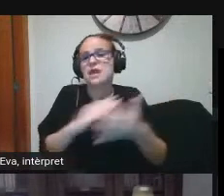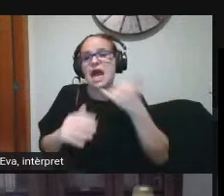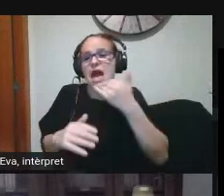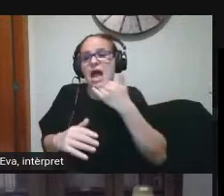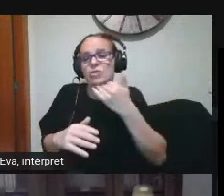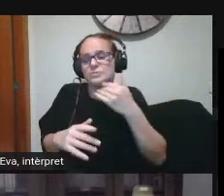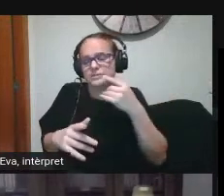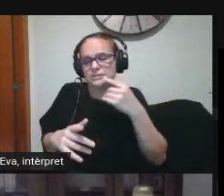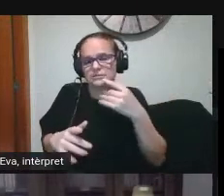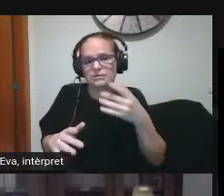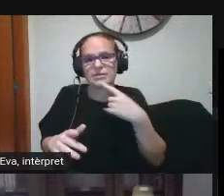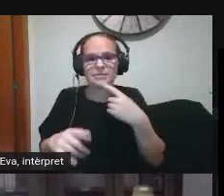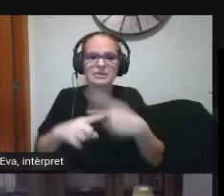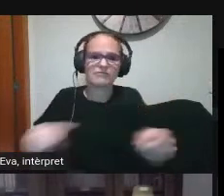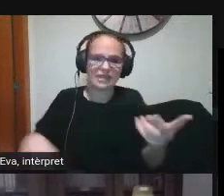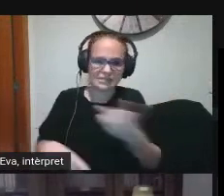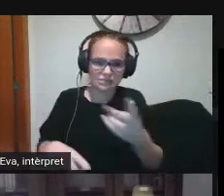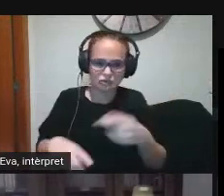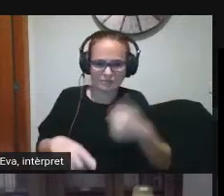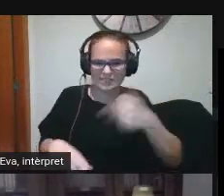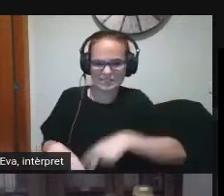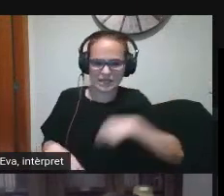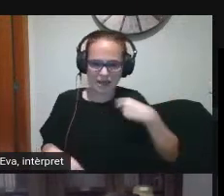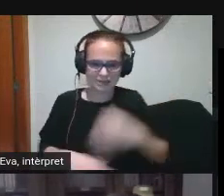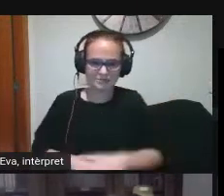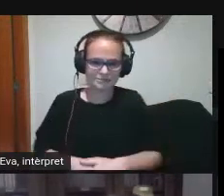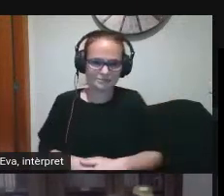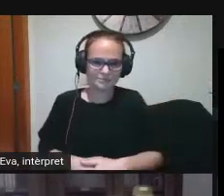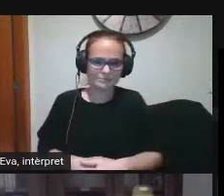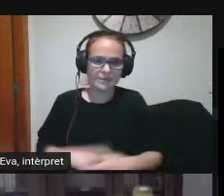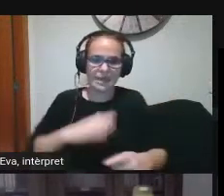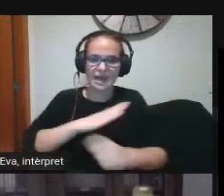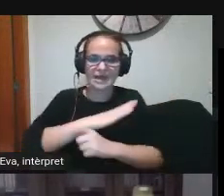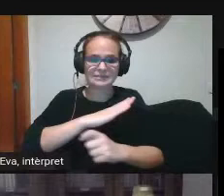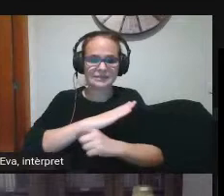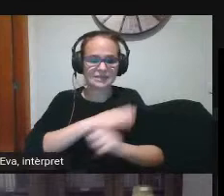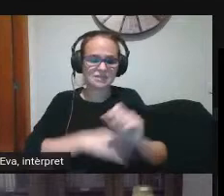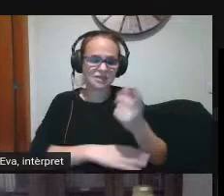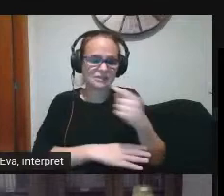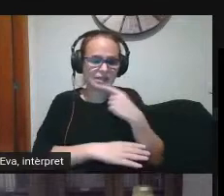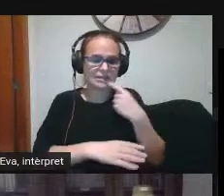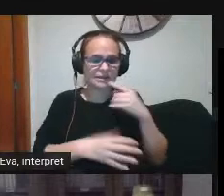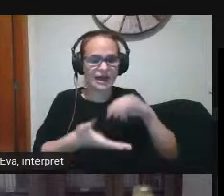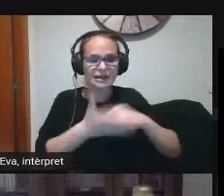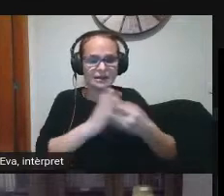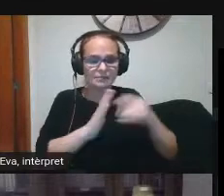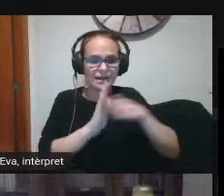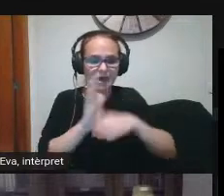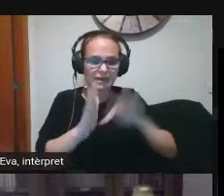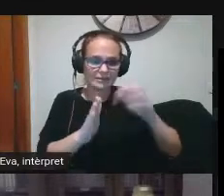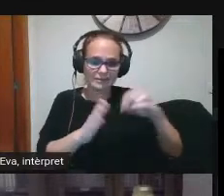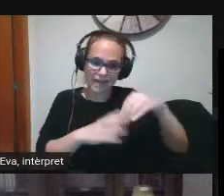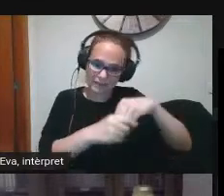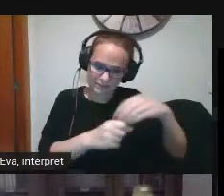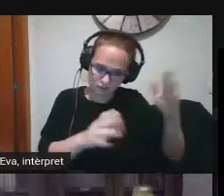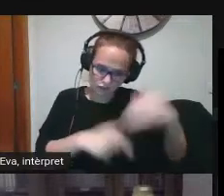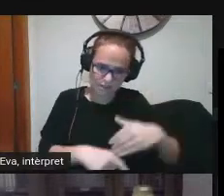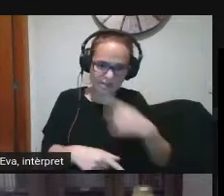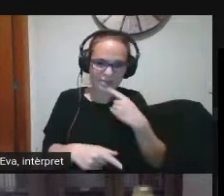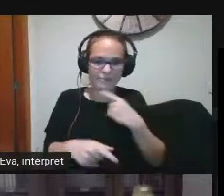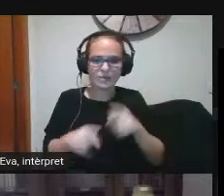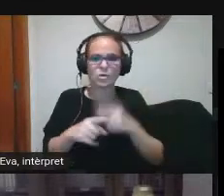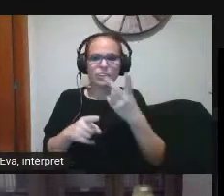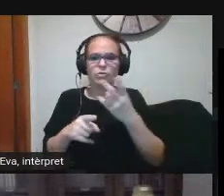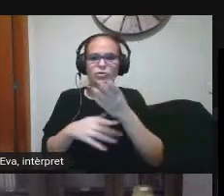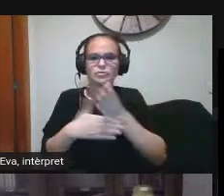diferències almenys més generals i l'estratègia digital l'entenem cosa que el pla TAC no estava tant en aquest sentit com a dues parts molt